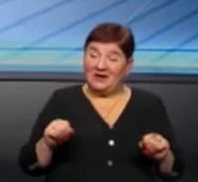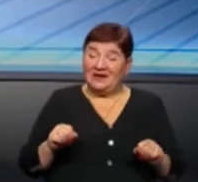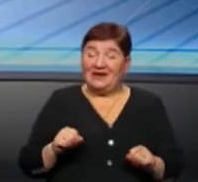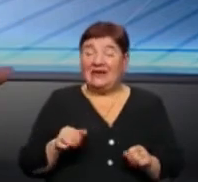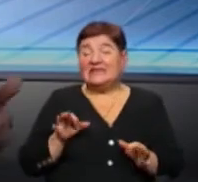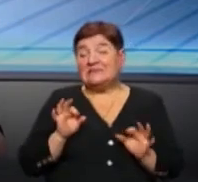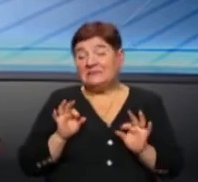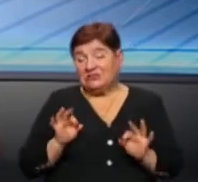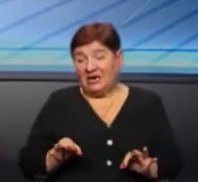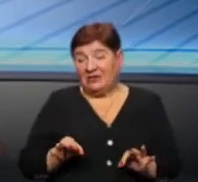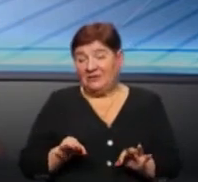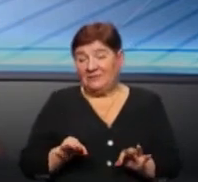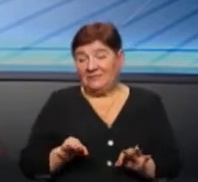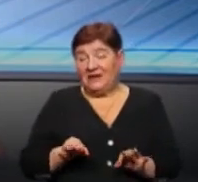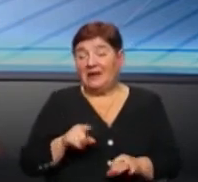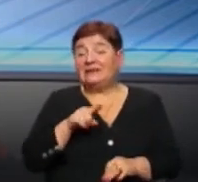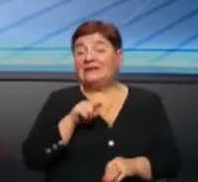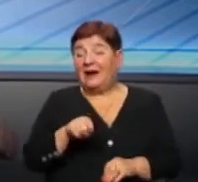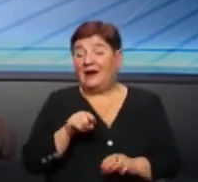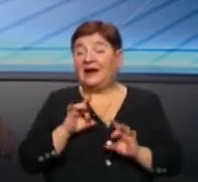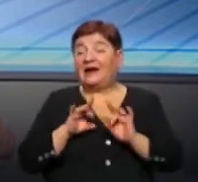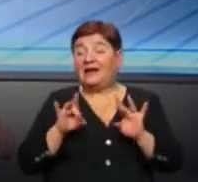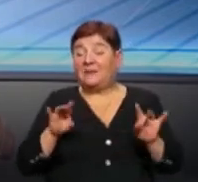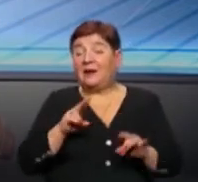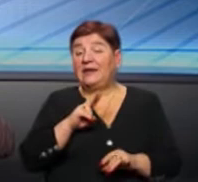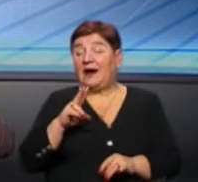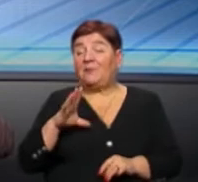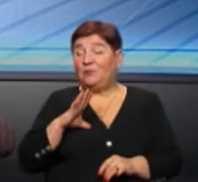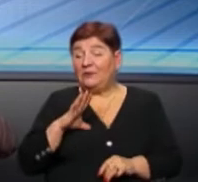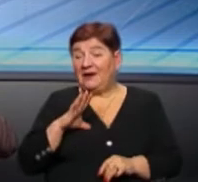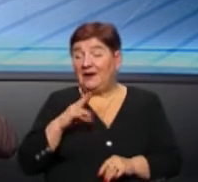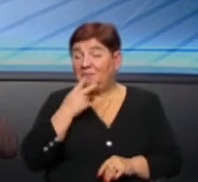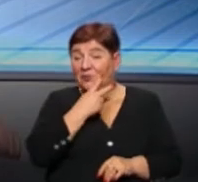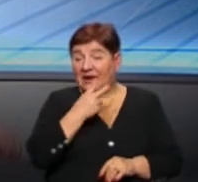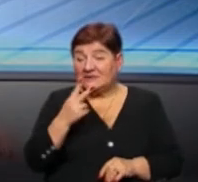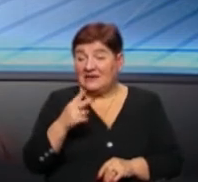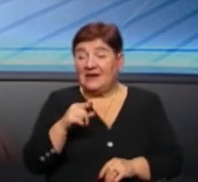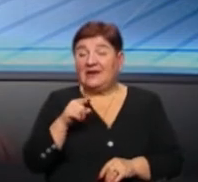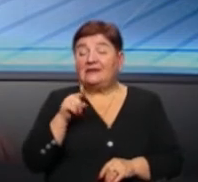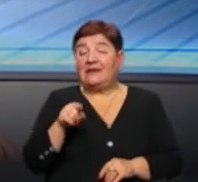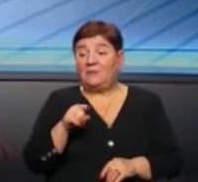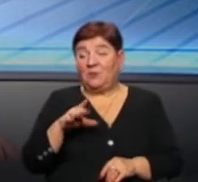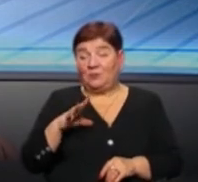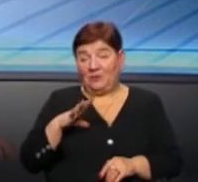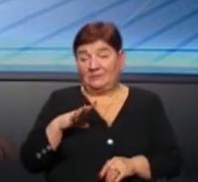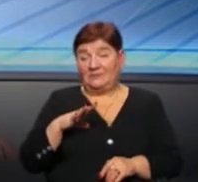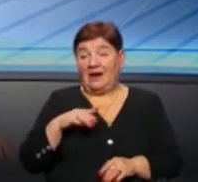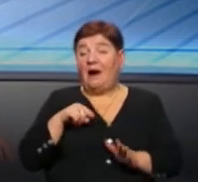звичайно ж, та реклама, яка була висвітлена, вона містила, скажімо так,